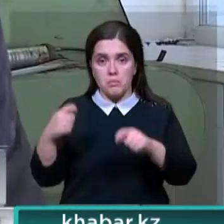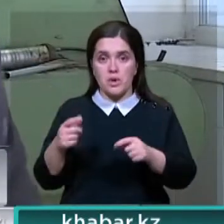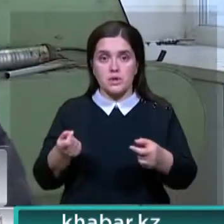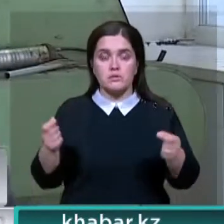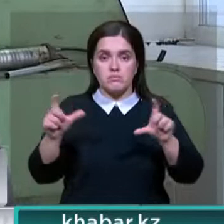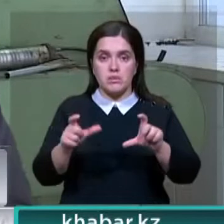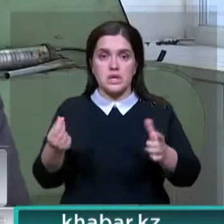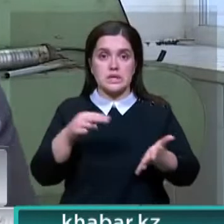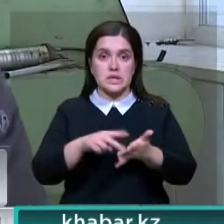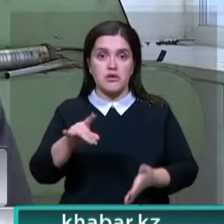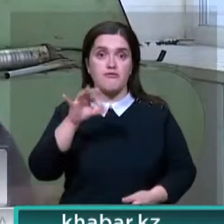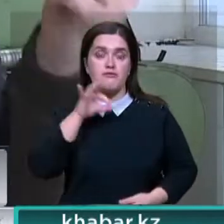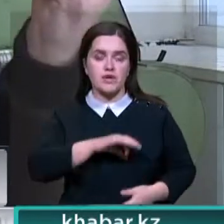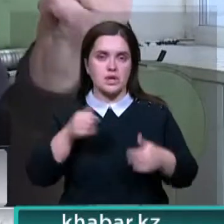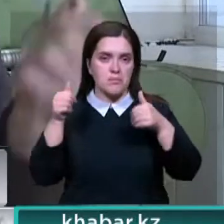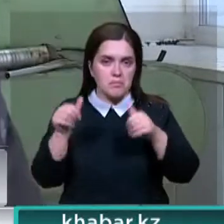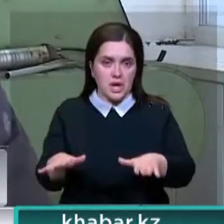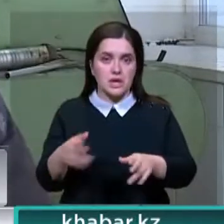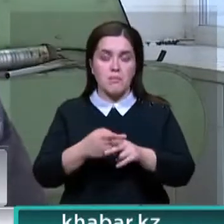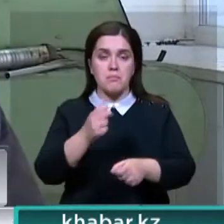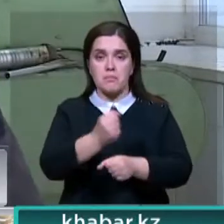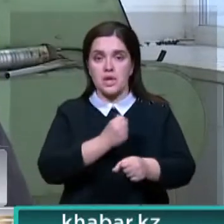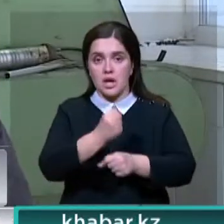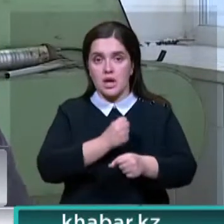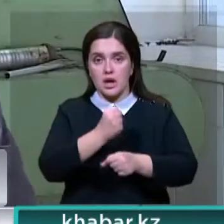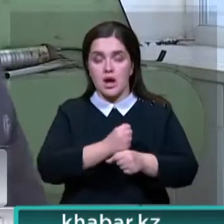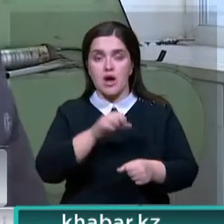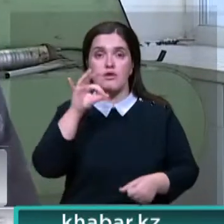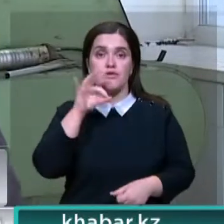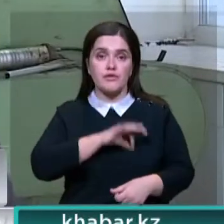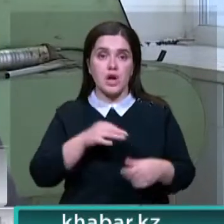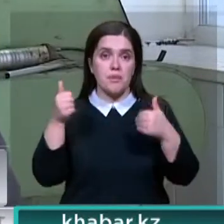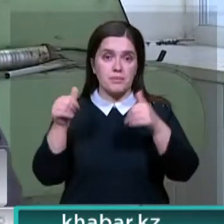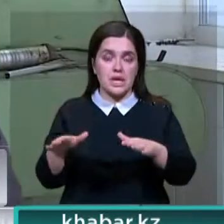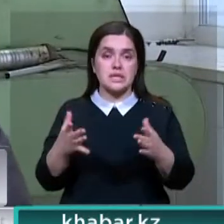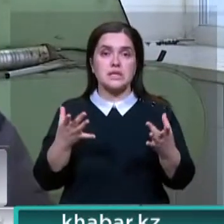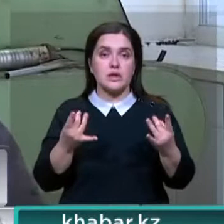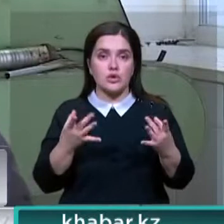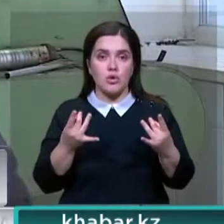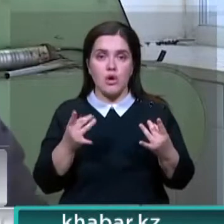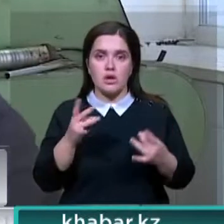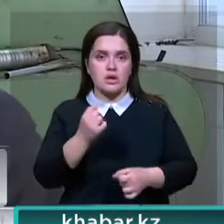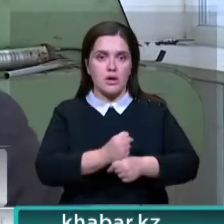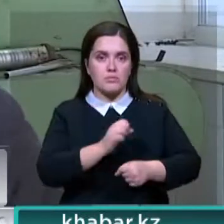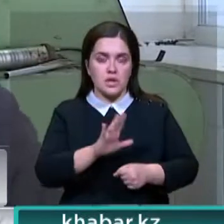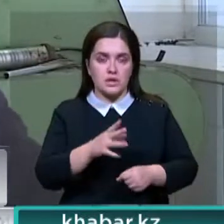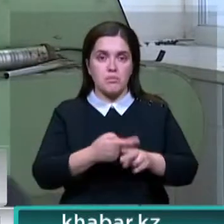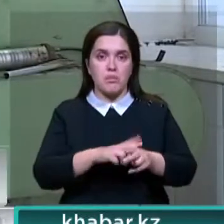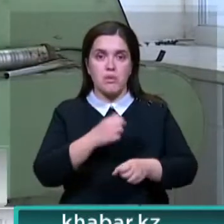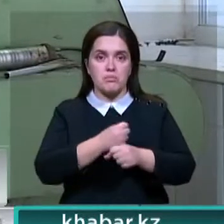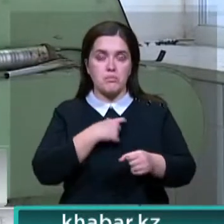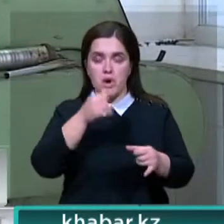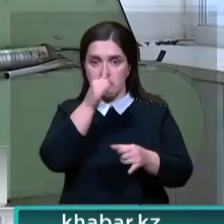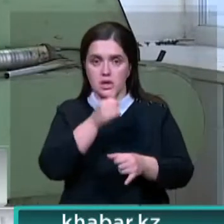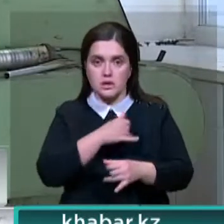более высокой цене. Им выгоднее сегодня продать. Переработчику выгоднее сегодня продать сырье, а не производить, потому что производить мы не